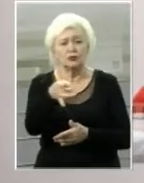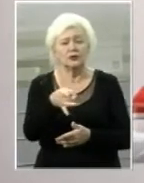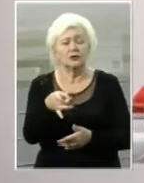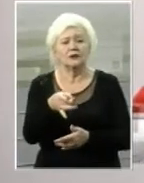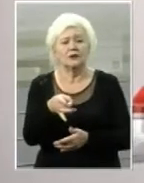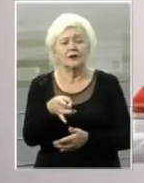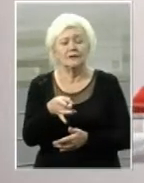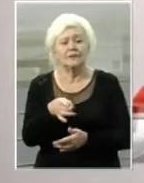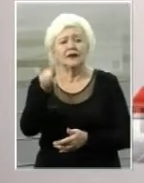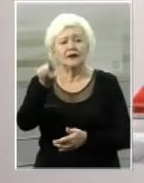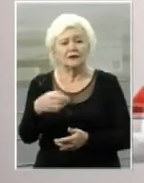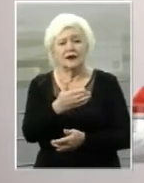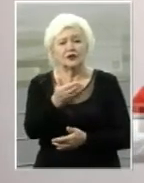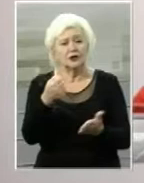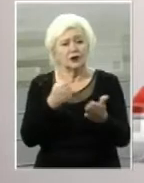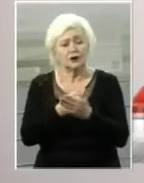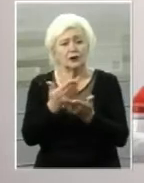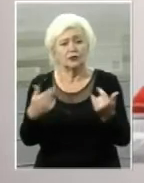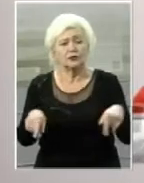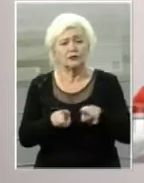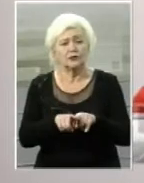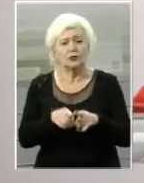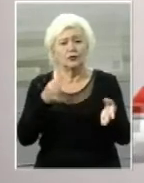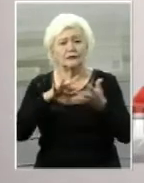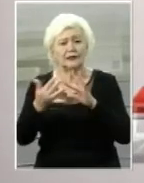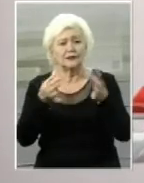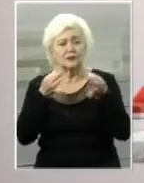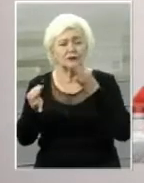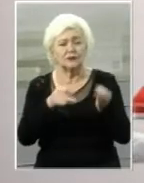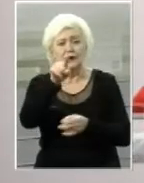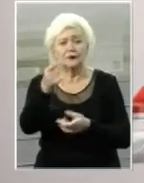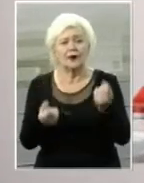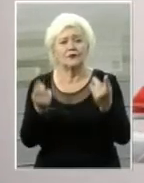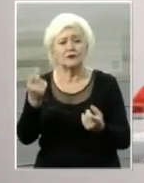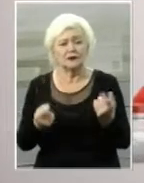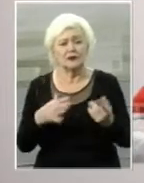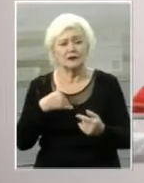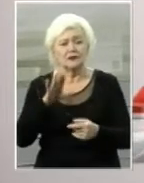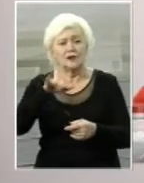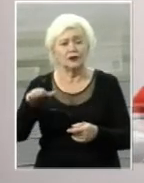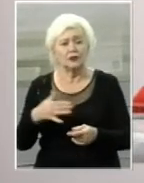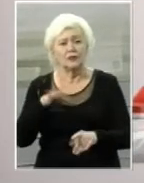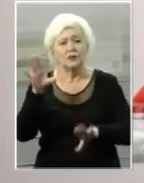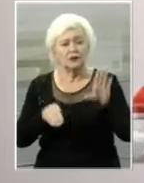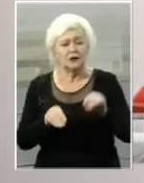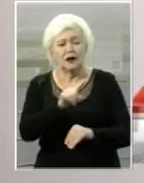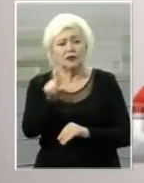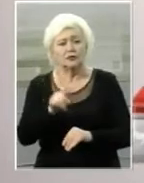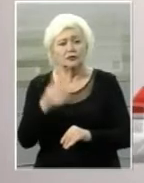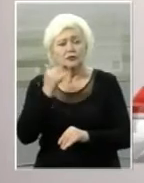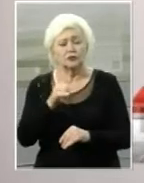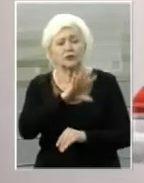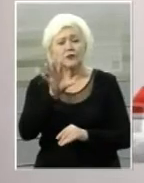Сержського совіту. Там район, я ніхто не шукаюся, то там